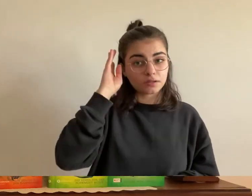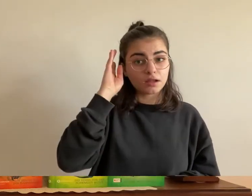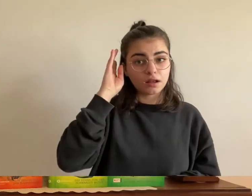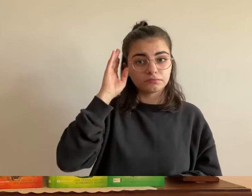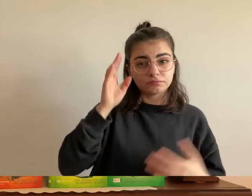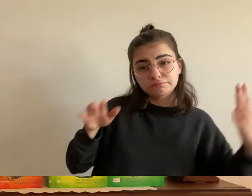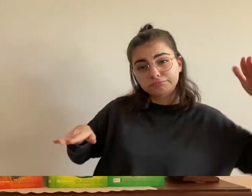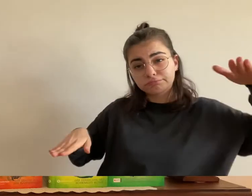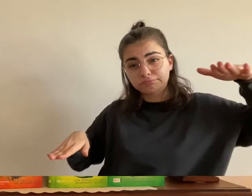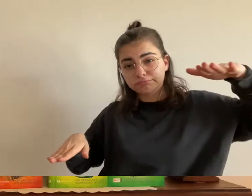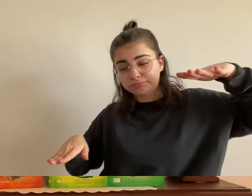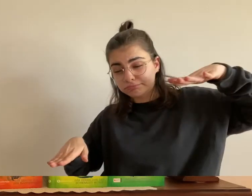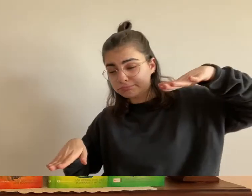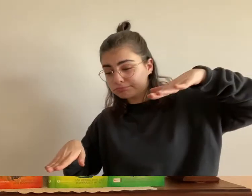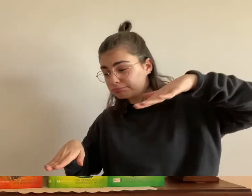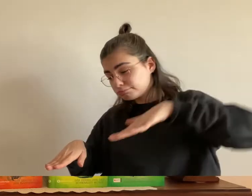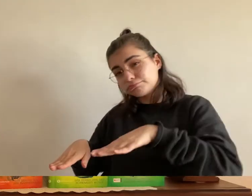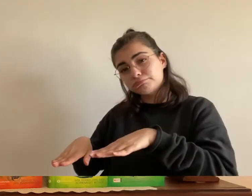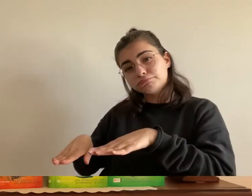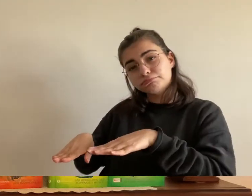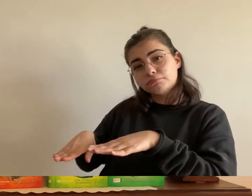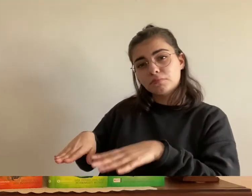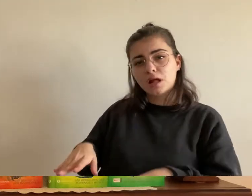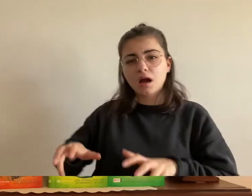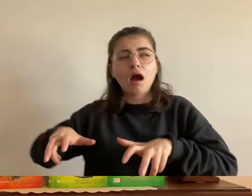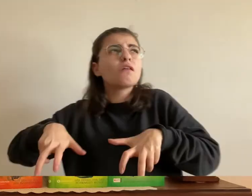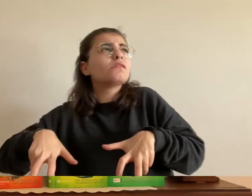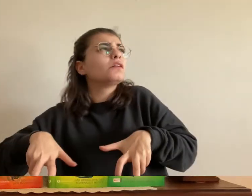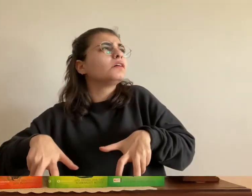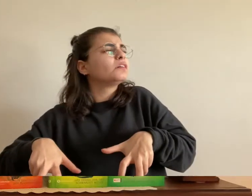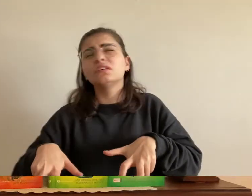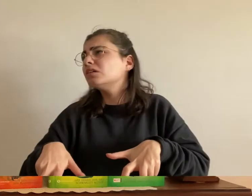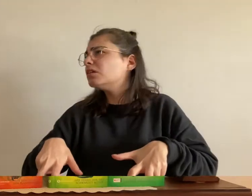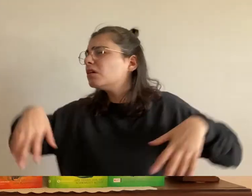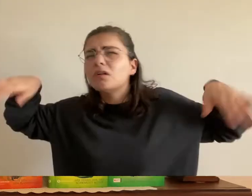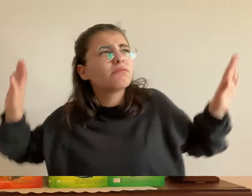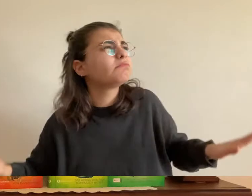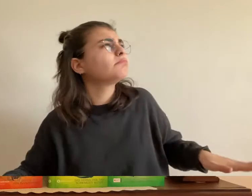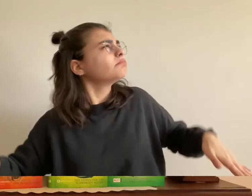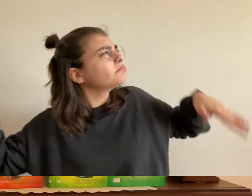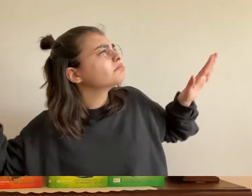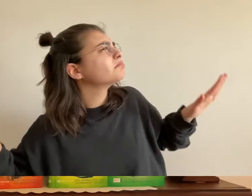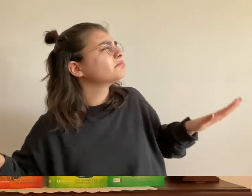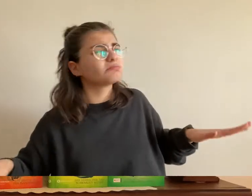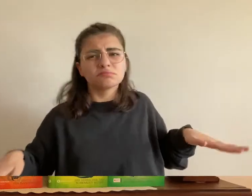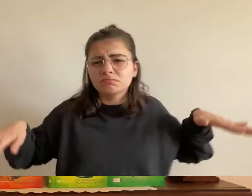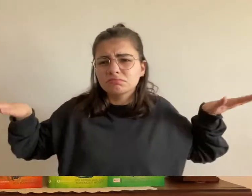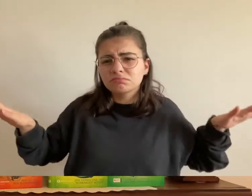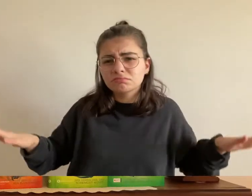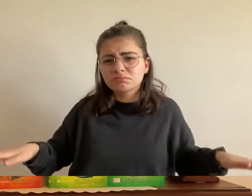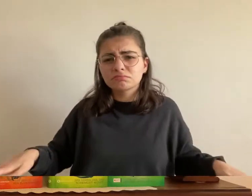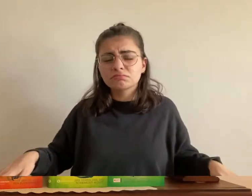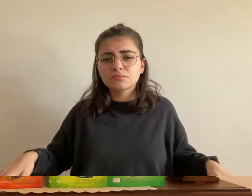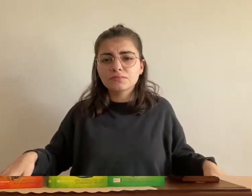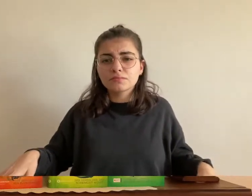sinkflug hielt sie wieder auf den greif zu der immer noch verwirrt in der luft verwalte eric